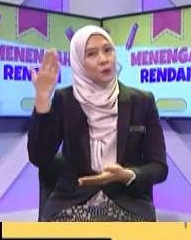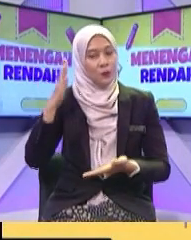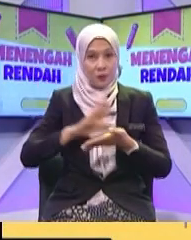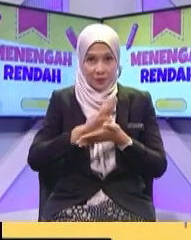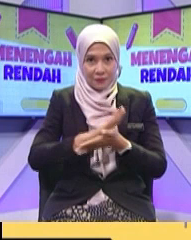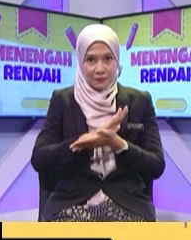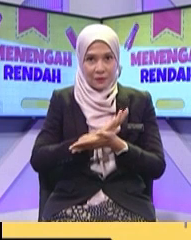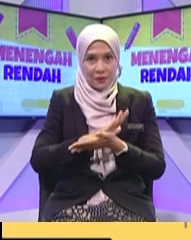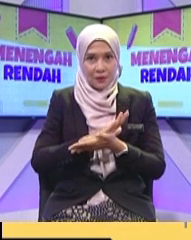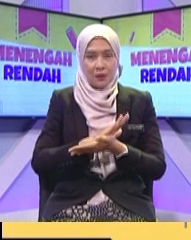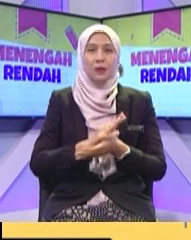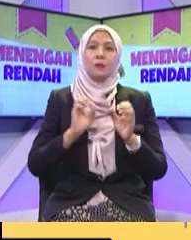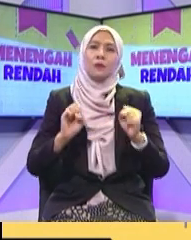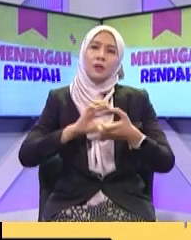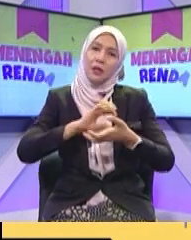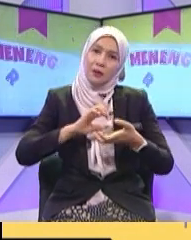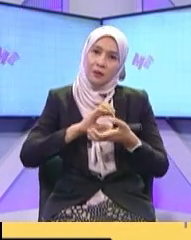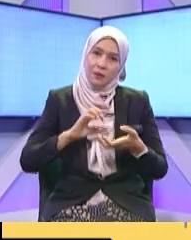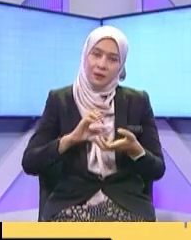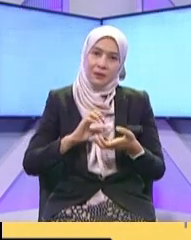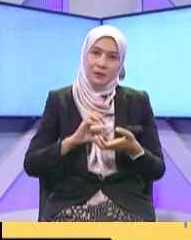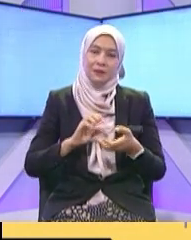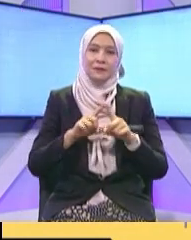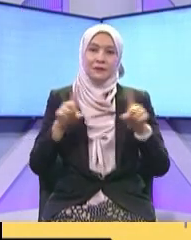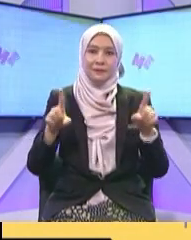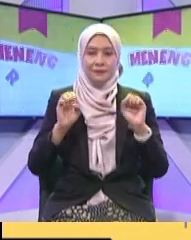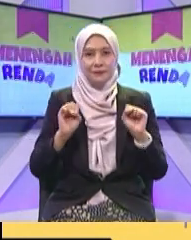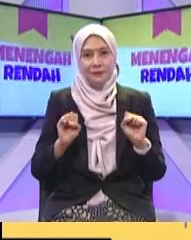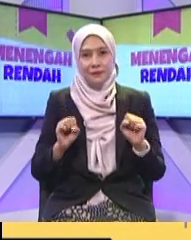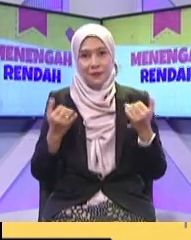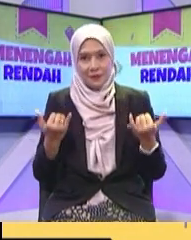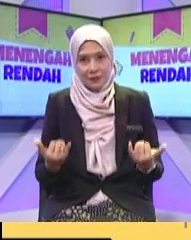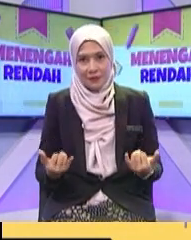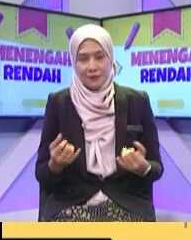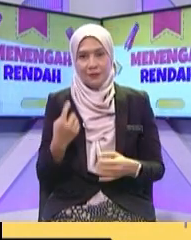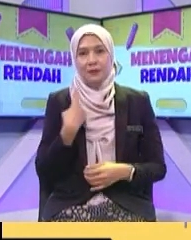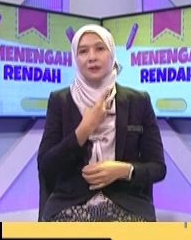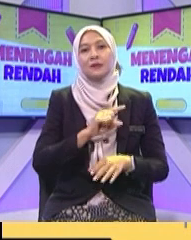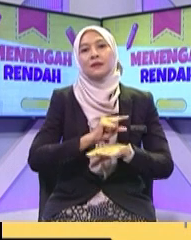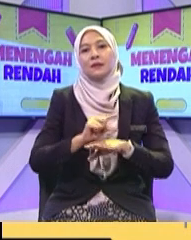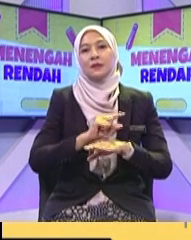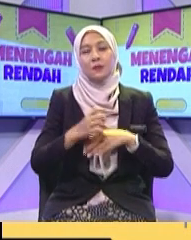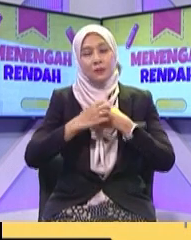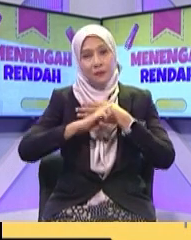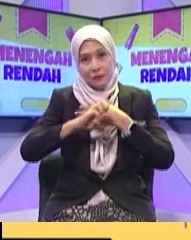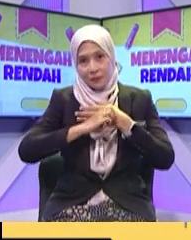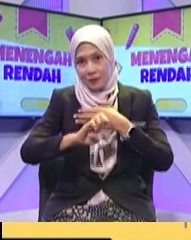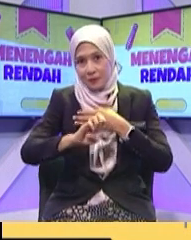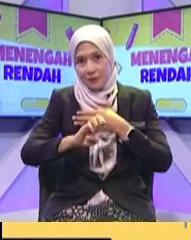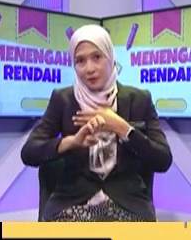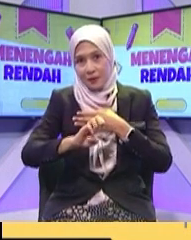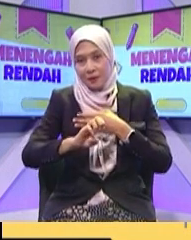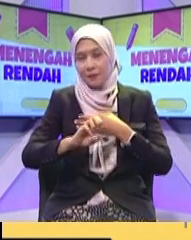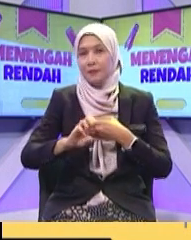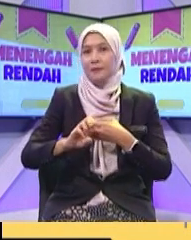atas kertas Tapi kalau dengar Ada telekomunikasi yang baik Contoh komputer tadi Baik Kita boleh simpan dengan selamat Okey Dengan kemudahan